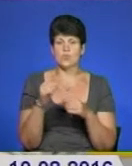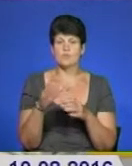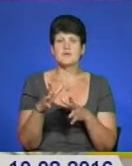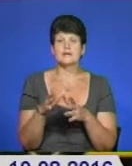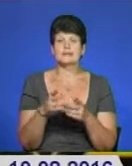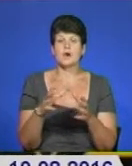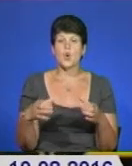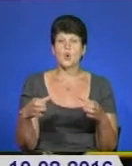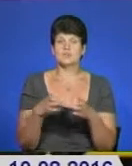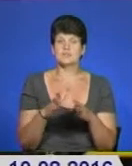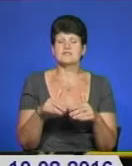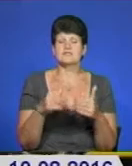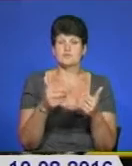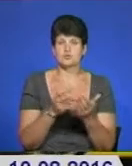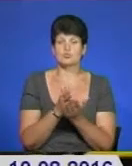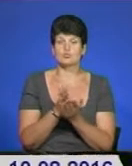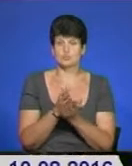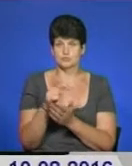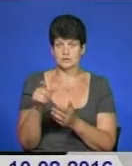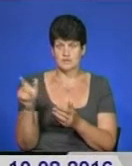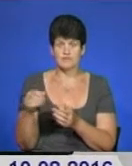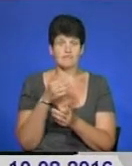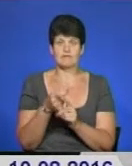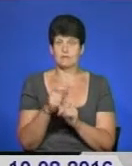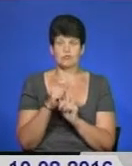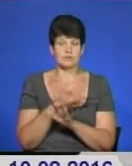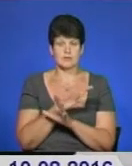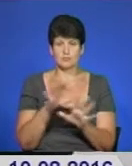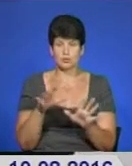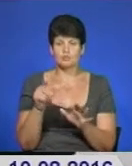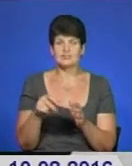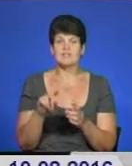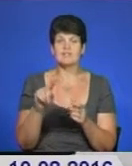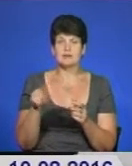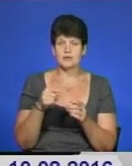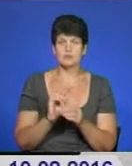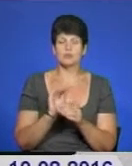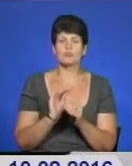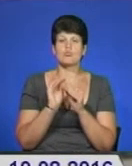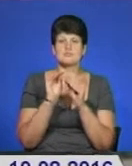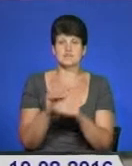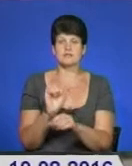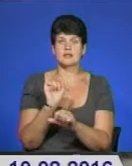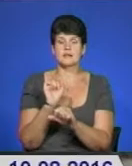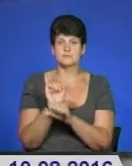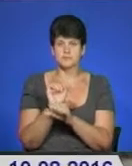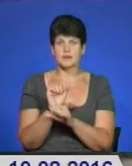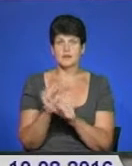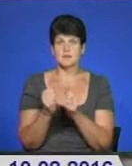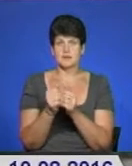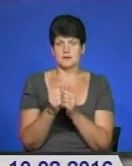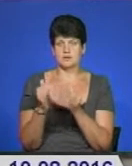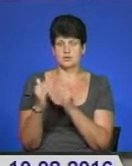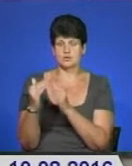Тернопількомсервіс, що обслуговує жителів, відповіді не було. У листі люди вимагають встановлення елементів обмеження проїзду автотранспорту на прибудинковій